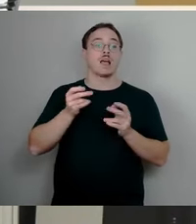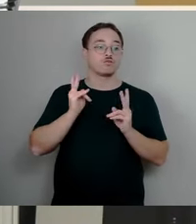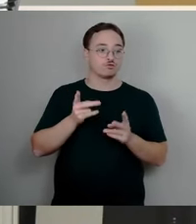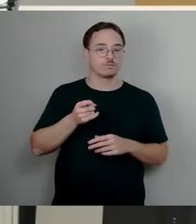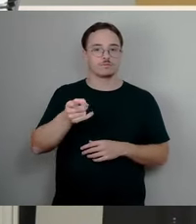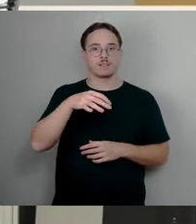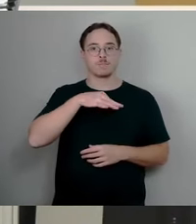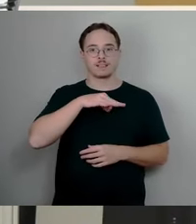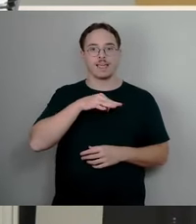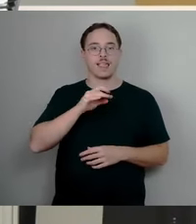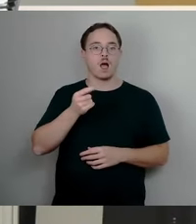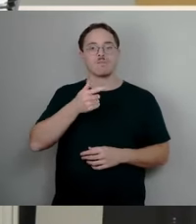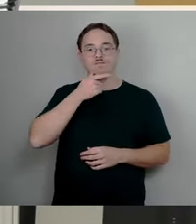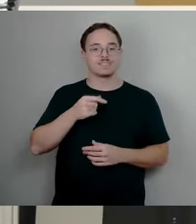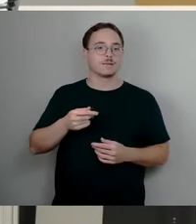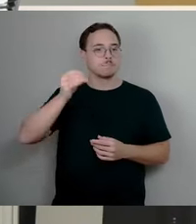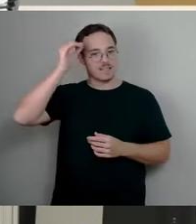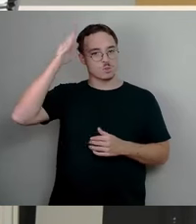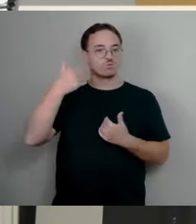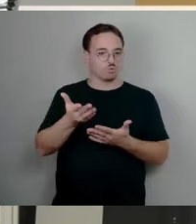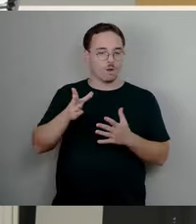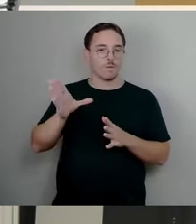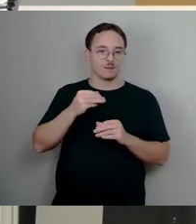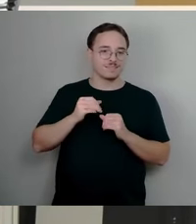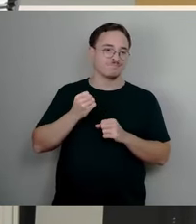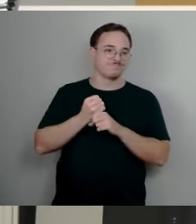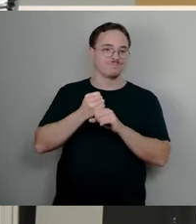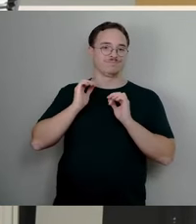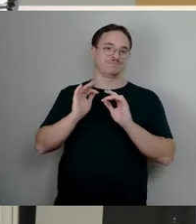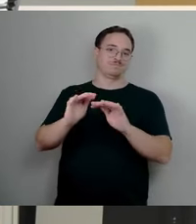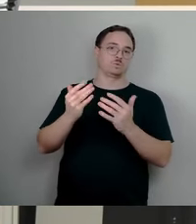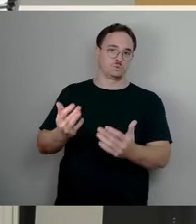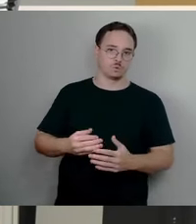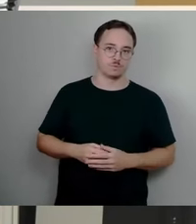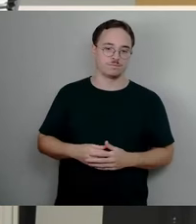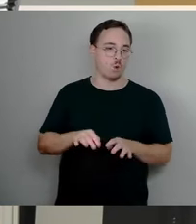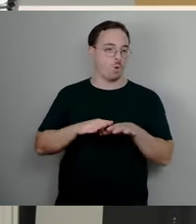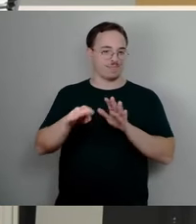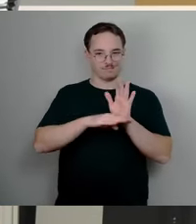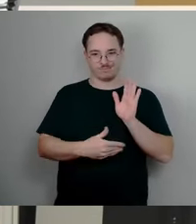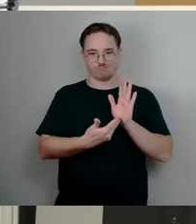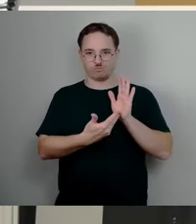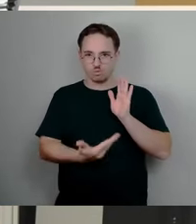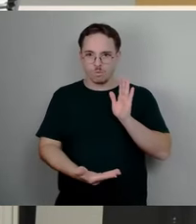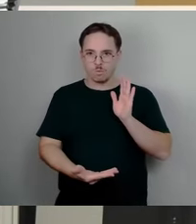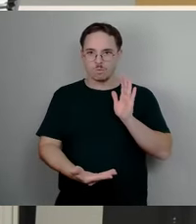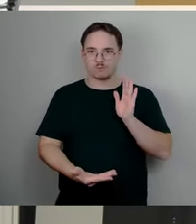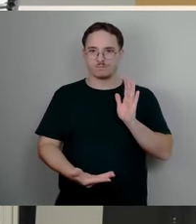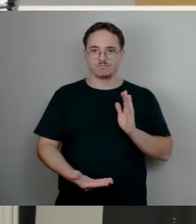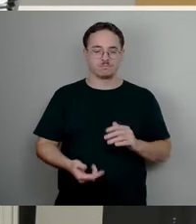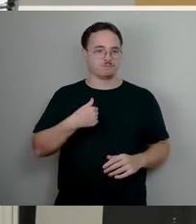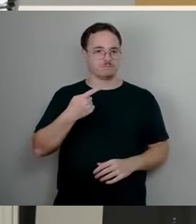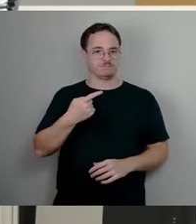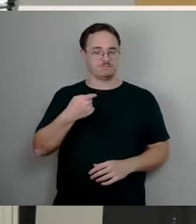Willensbildung mit, so steht es im Grundgesetz. Und ich verstehe ehrlich gesagt die Diskussion nicht. Alle, die hier im Raum sitzen, haben davon einen